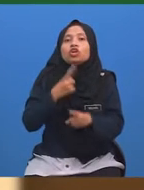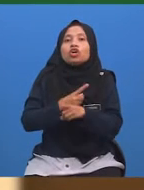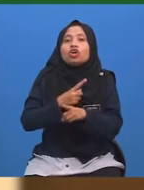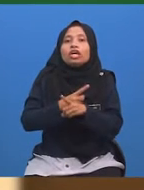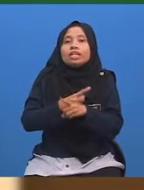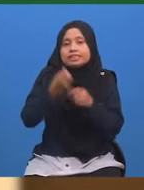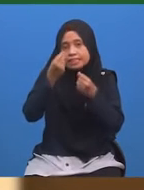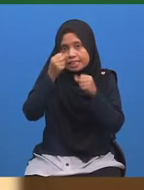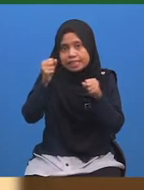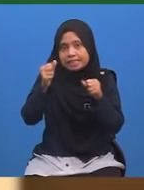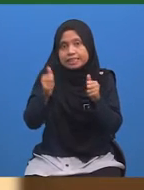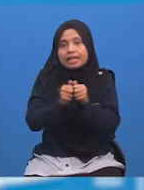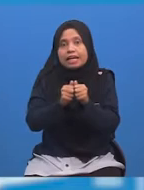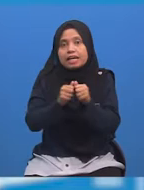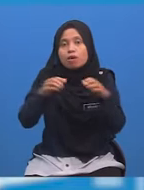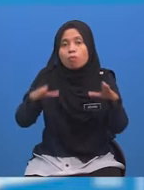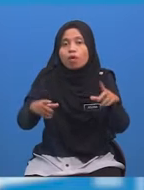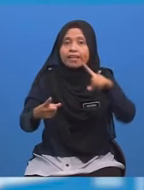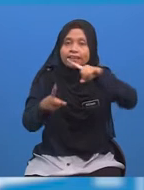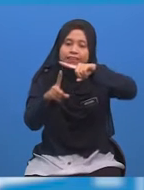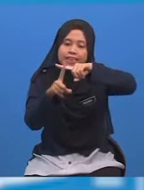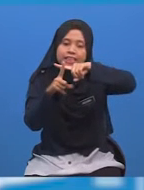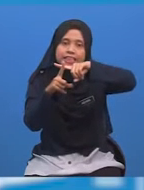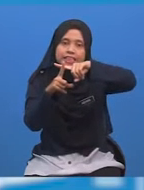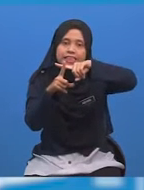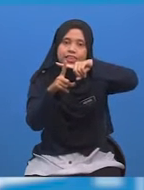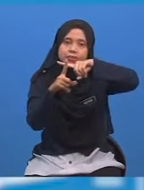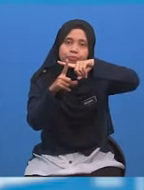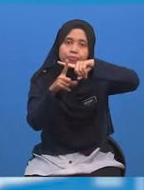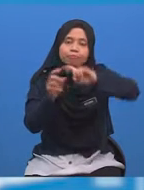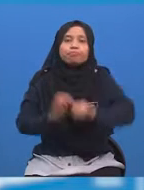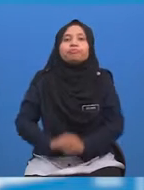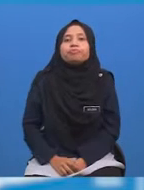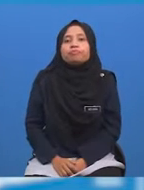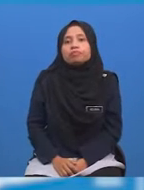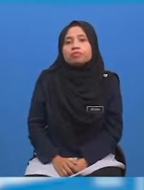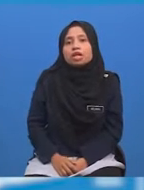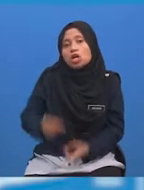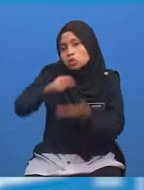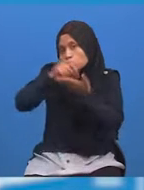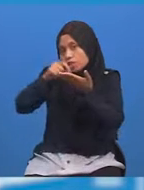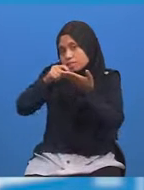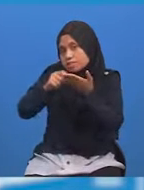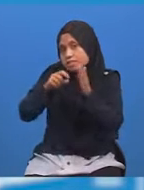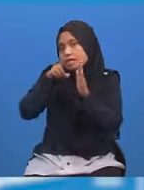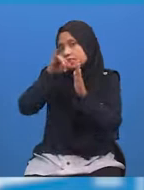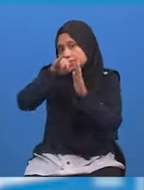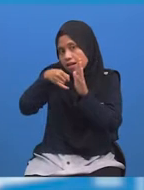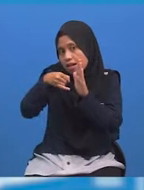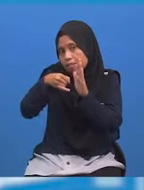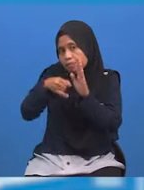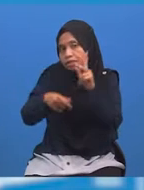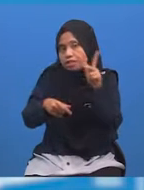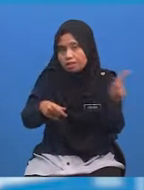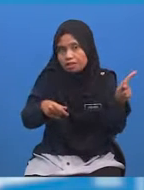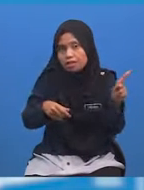tepat sekali Mulakan dengan membina ruangan T seperti ini Tuliskan jam di bahagian